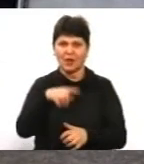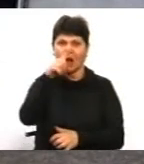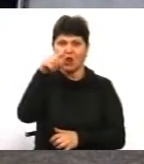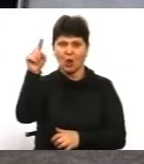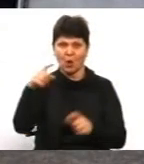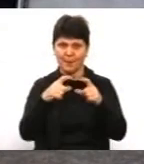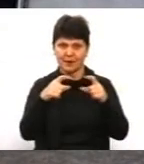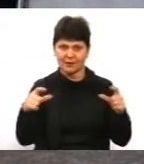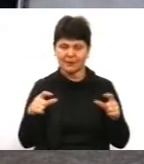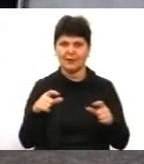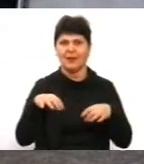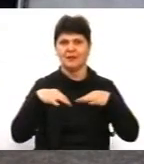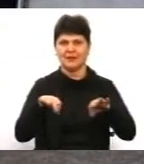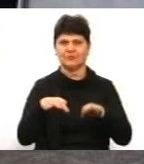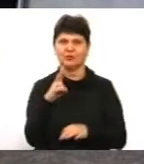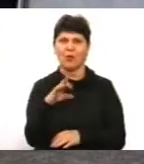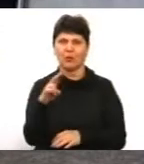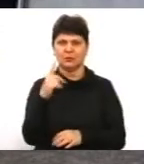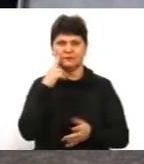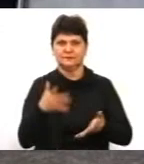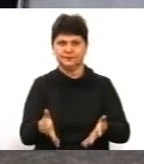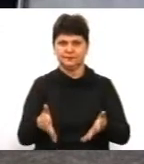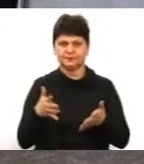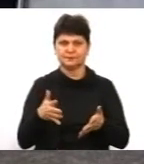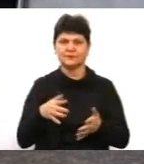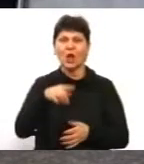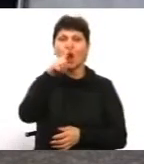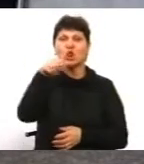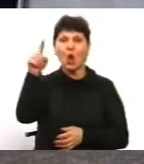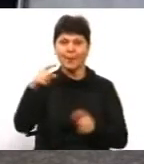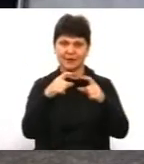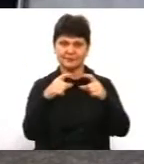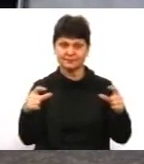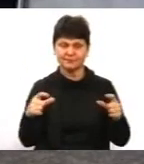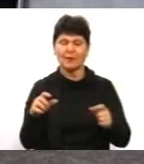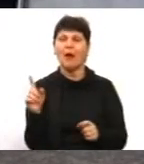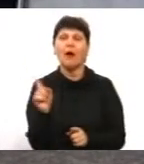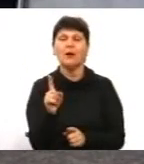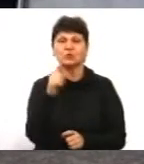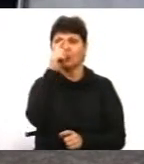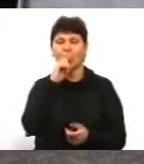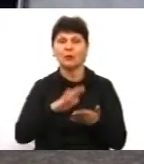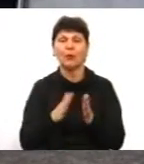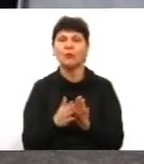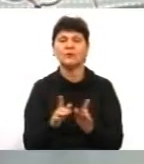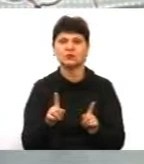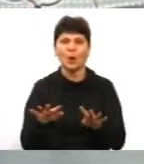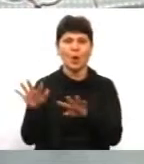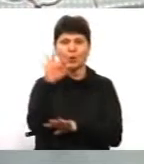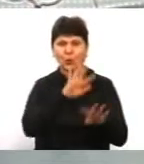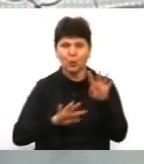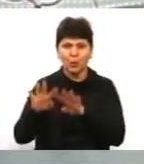індифікувати транспортний засіб, чітко визначити символи номерного знаку. А що означає погані погодні умовиці? Тобто туман, дощ,